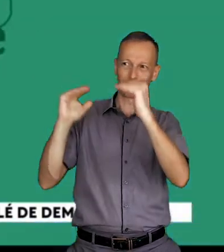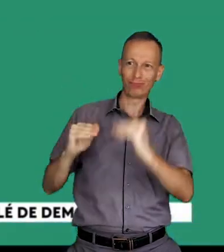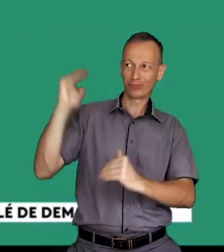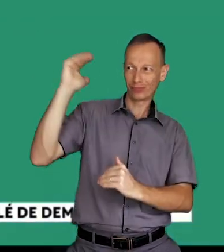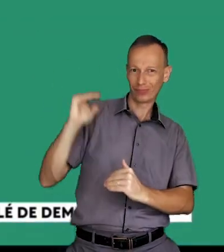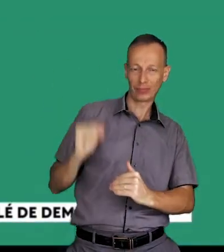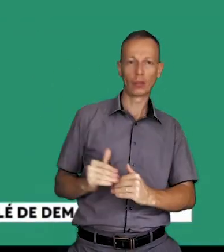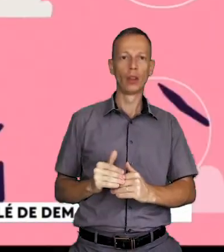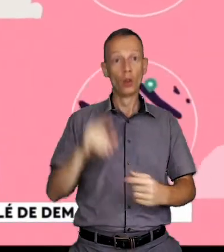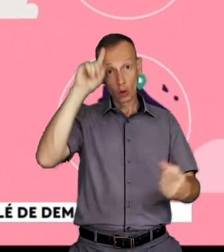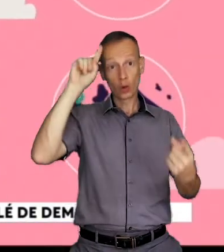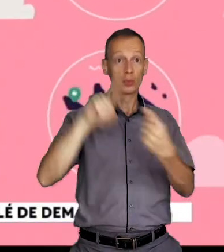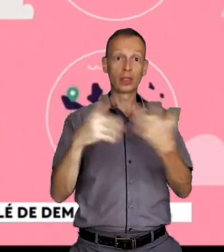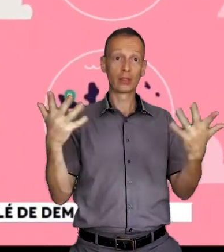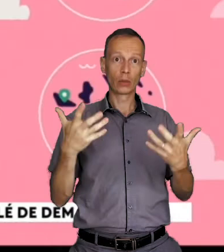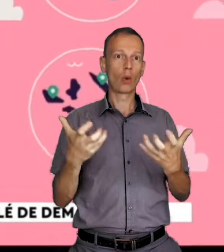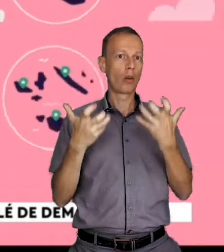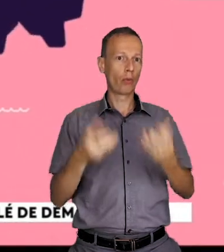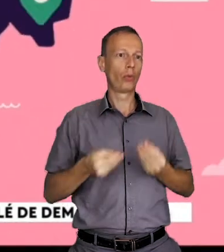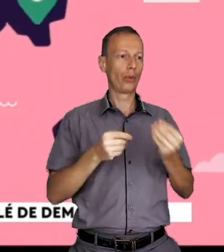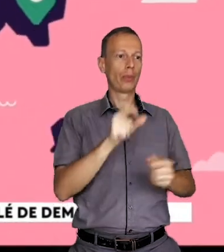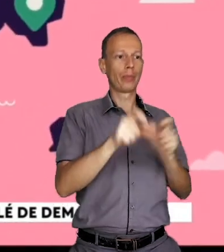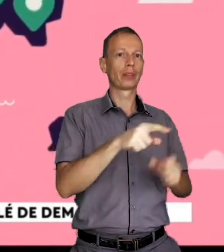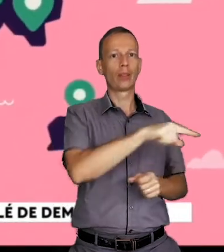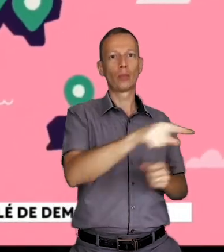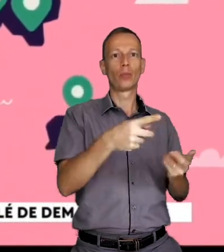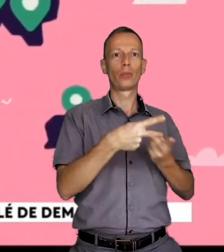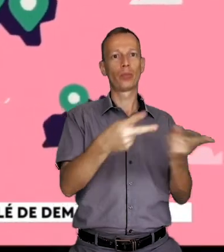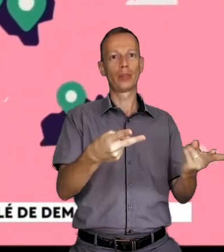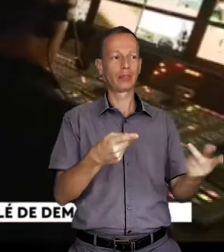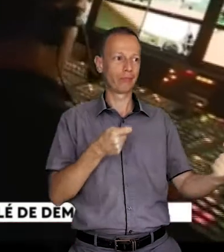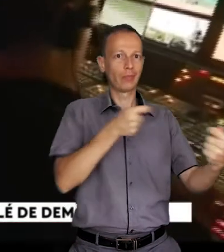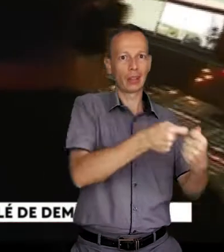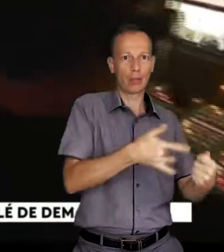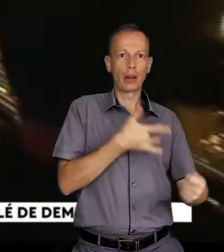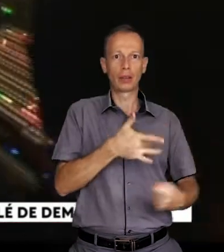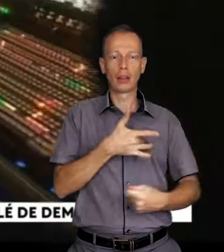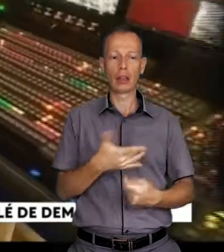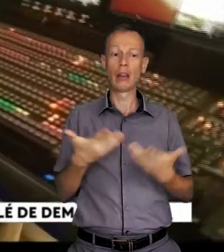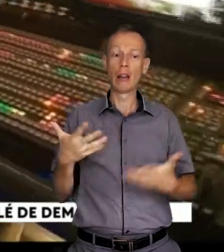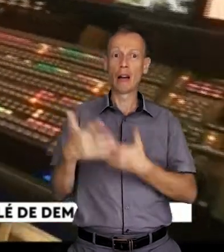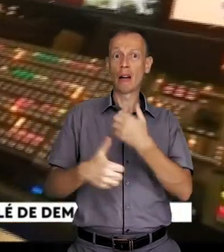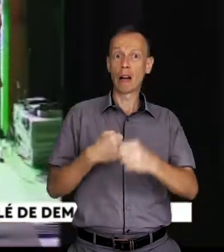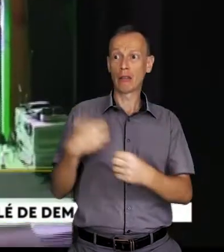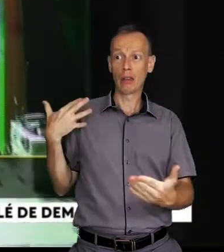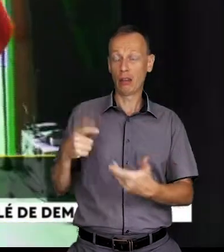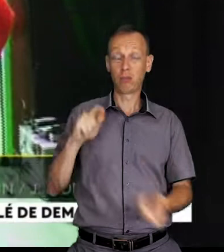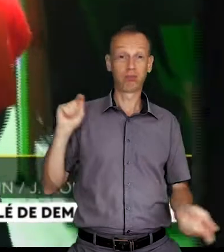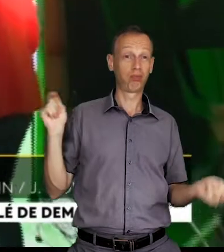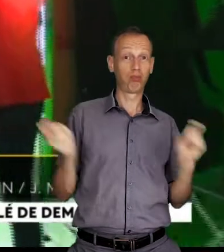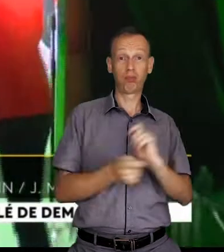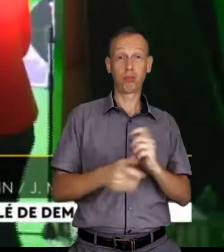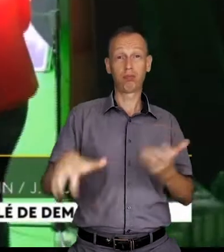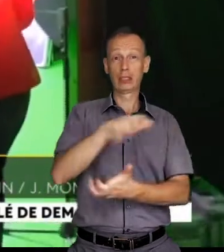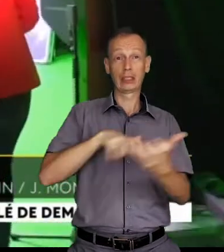divertissement, culture... Allez vers ce qui vous intéresse vraiment. En cette année 2020 si particulière, qui a bouleversé beaucoup de choses,